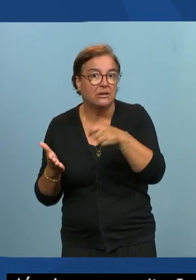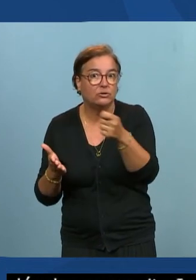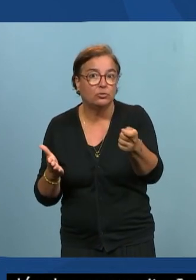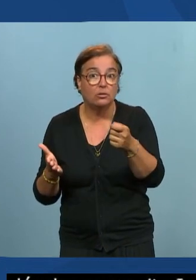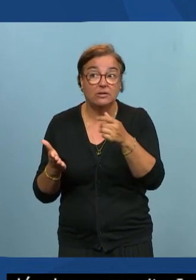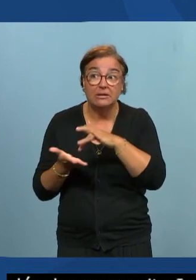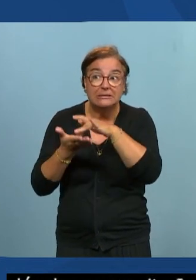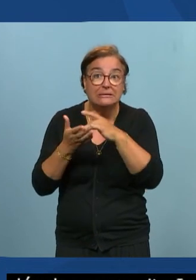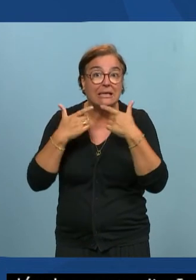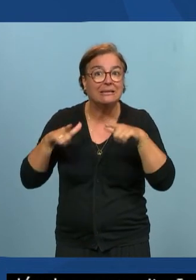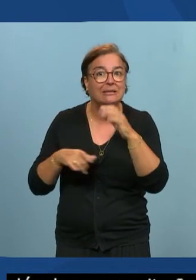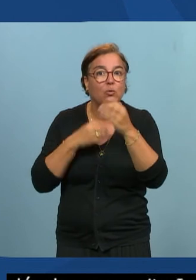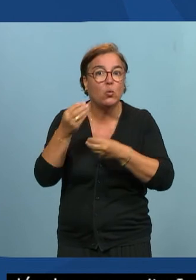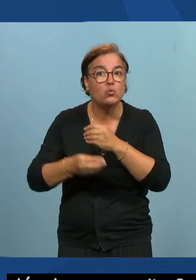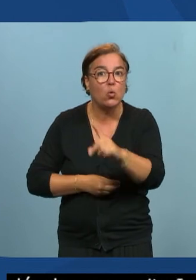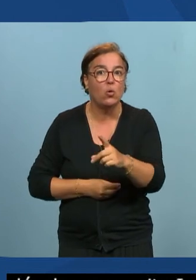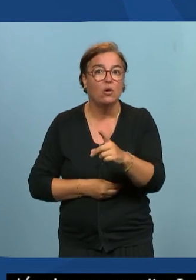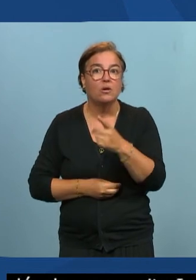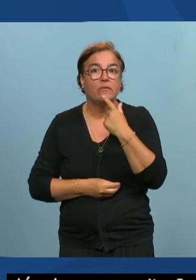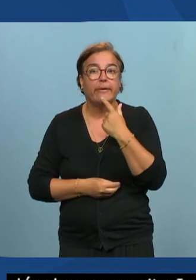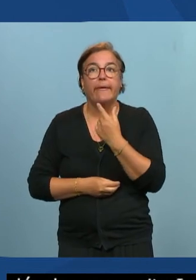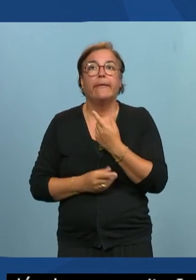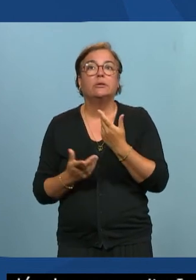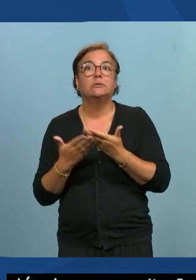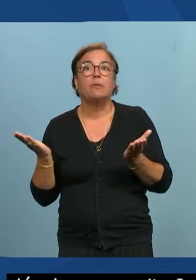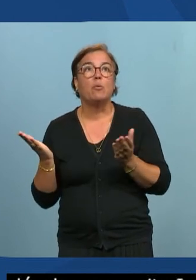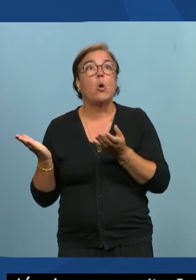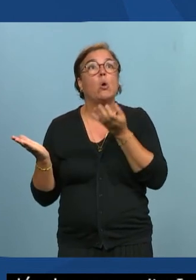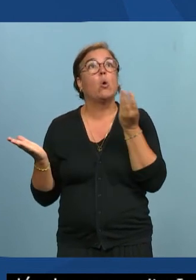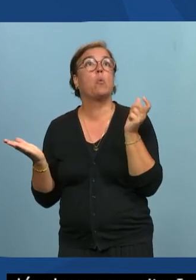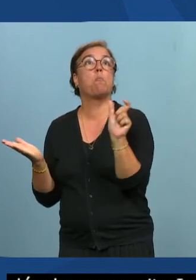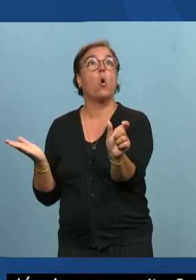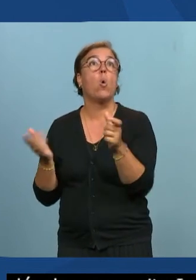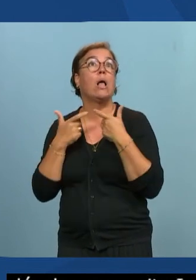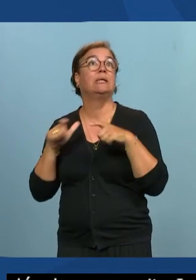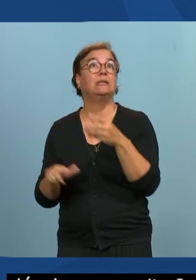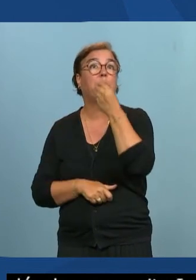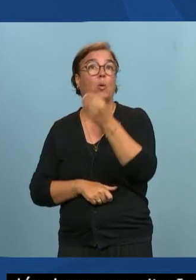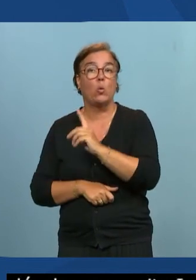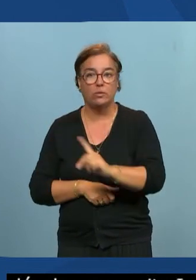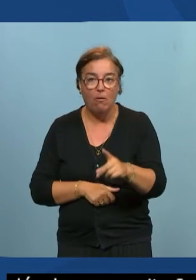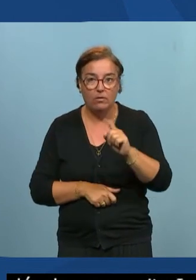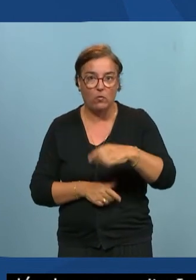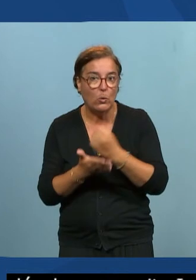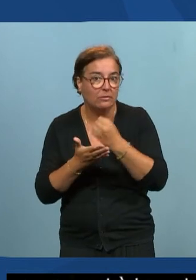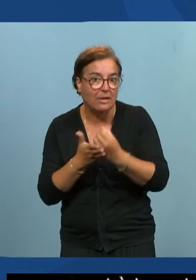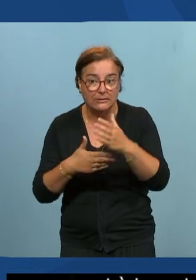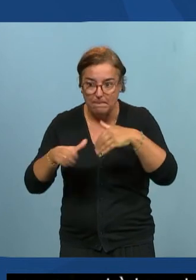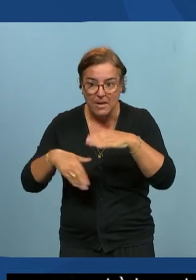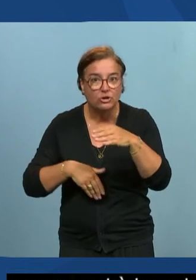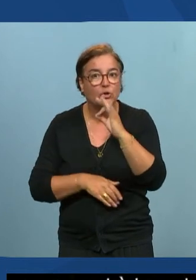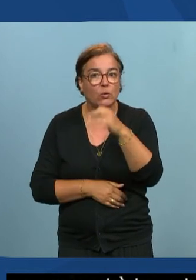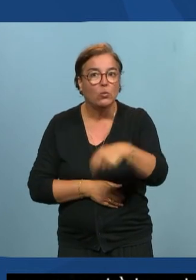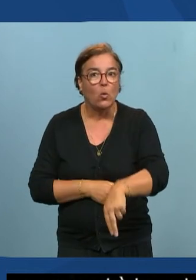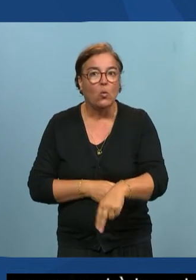accessible il ne suffit pas de mettre de ODA accessible il faut s'assurer aussi que le site fonctionne en termes d'accessibilité